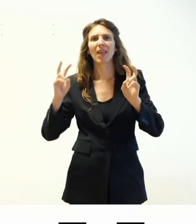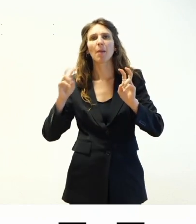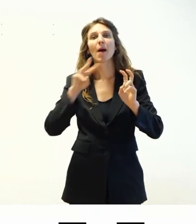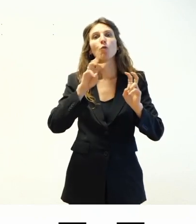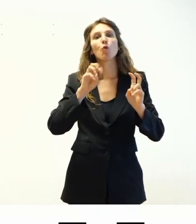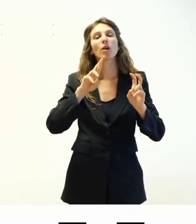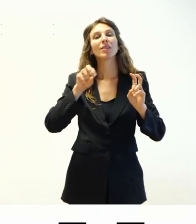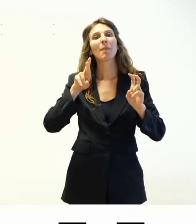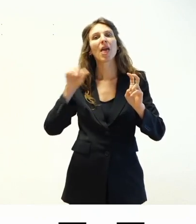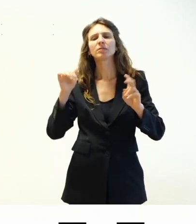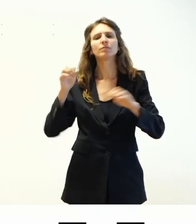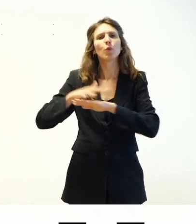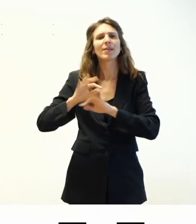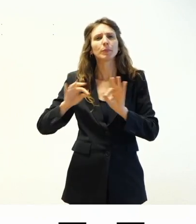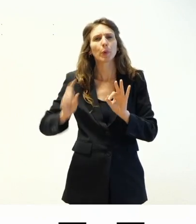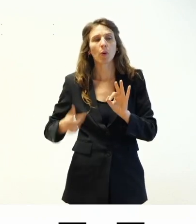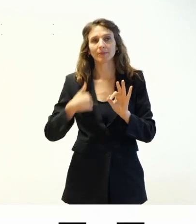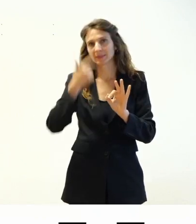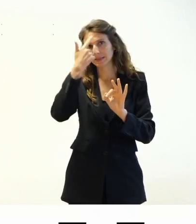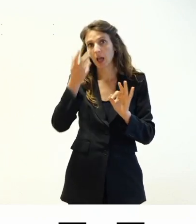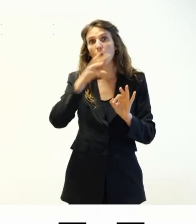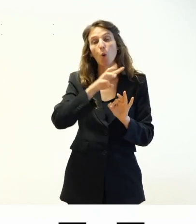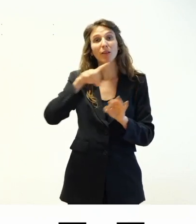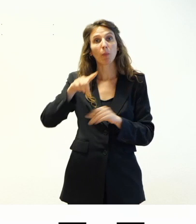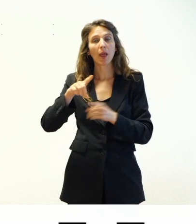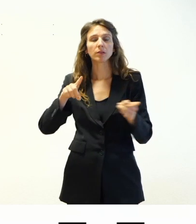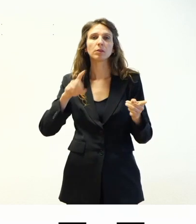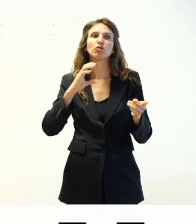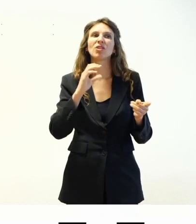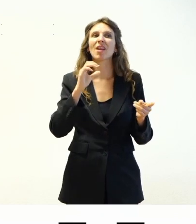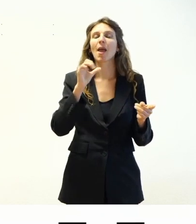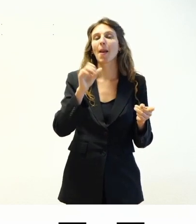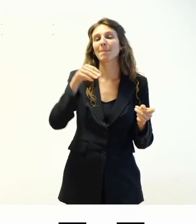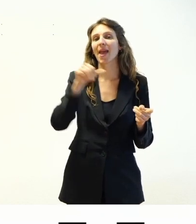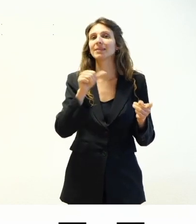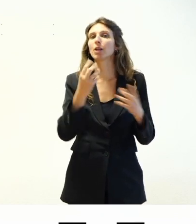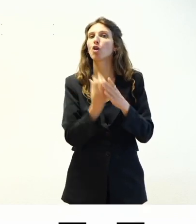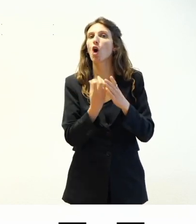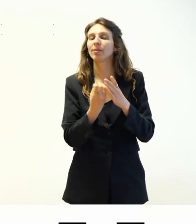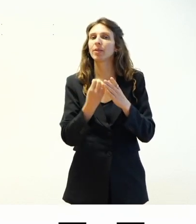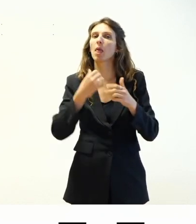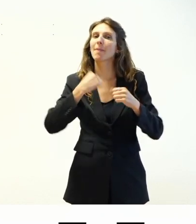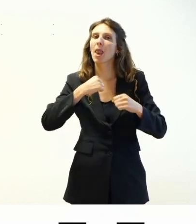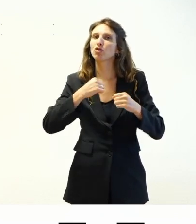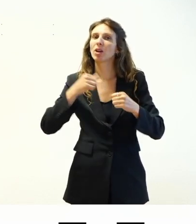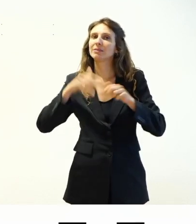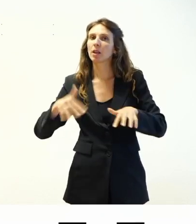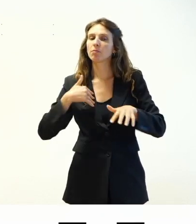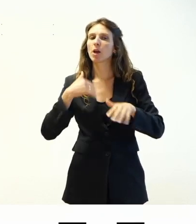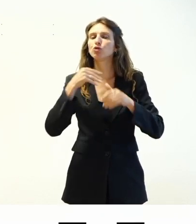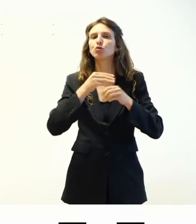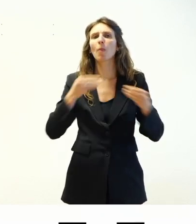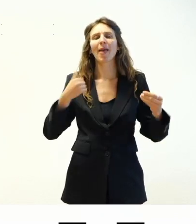è uno dei più noti CMS, Content Management System, quindi strumenti che si utilizzano per